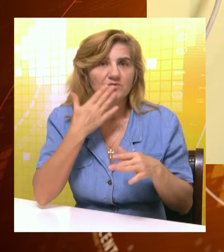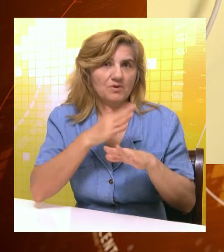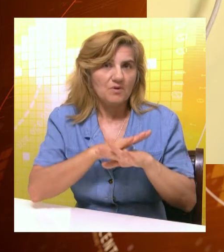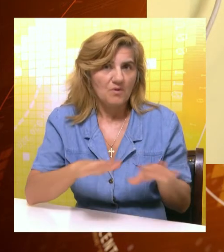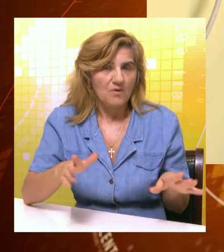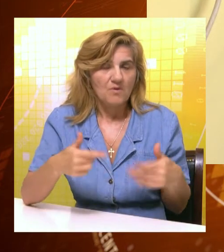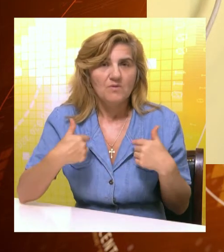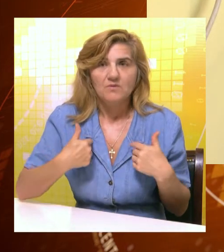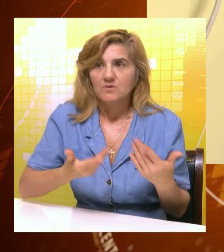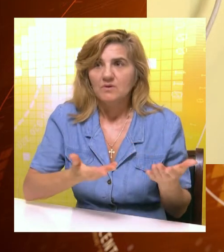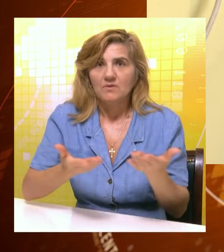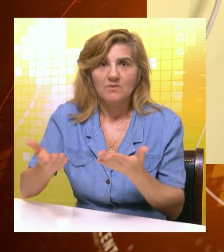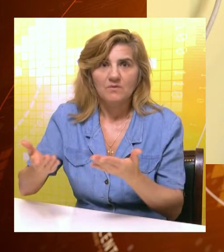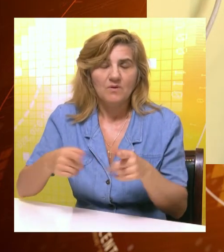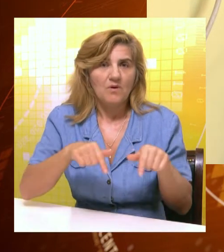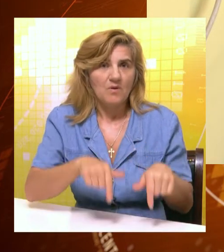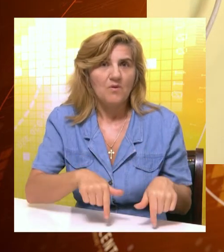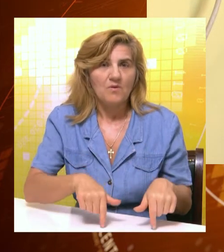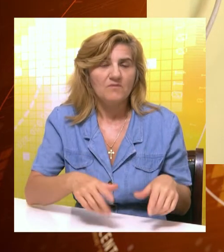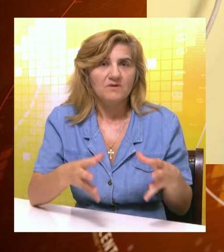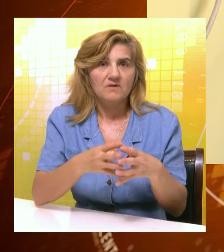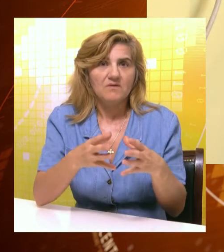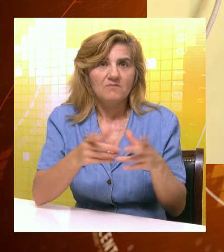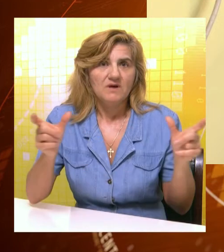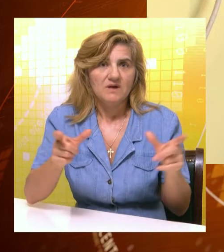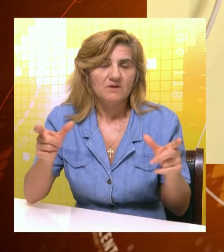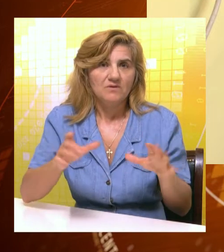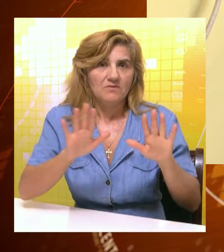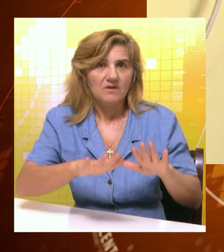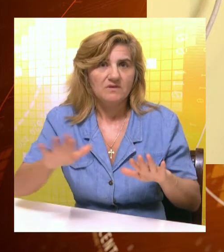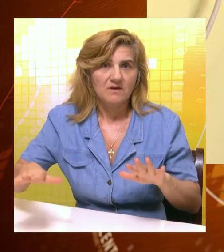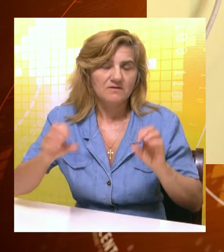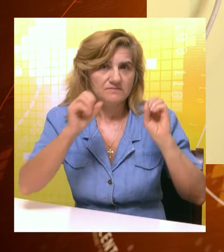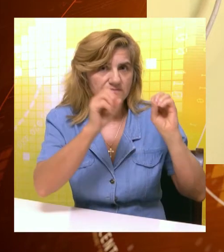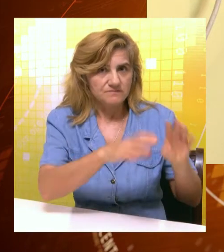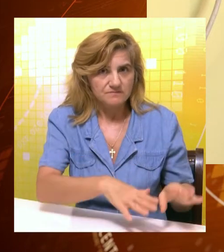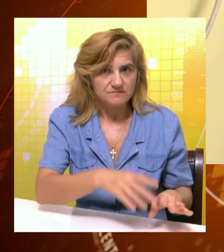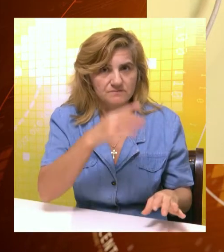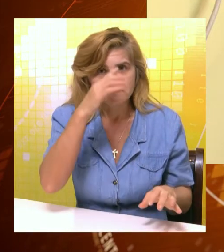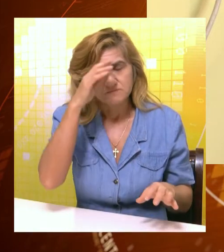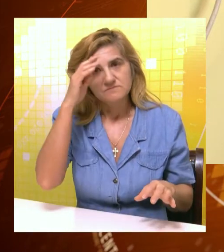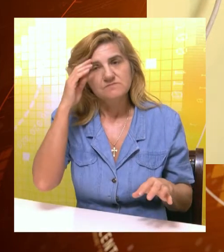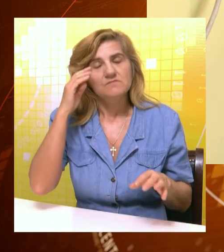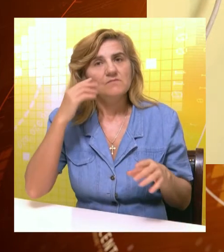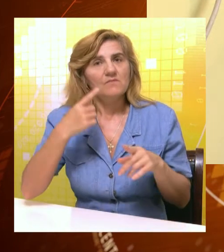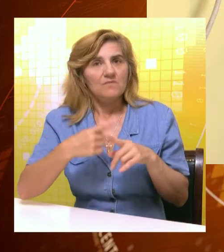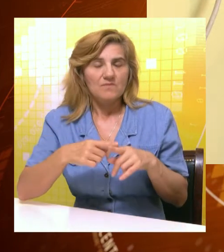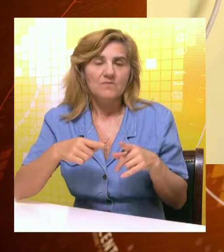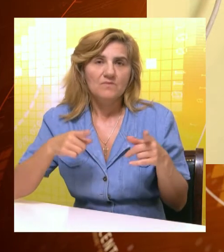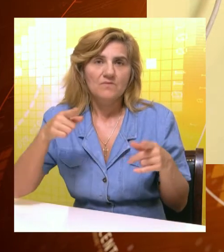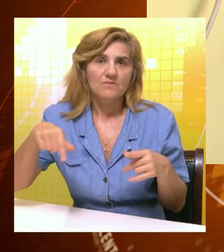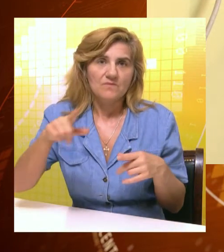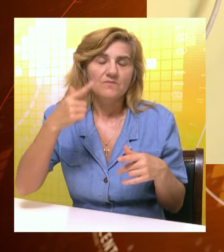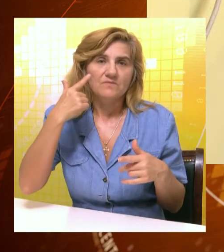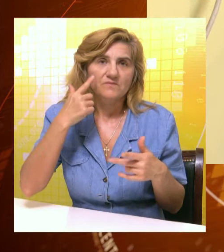završe školu, ali ovdje ipak je među decom, da vam ne počnem sad pričati,